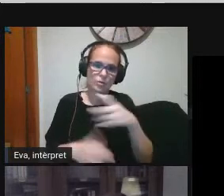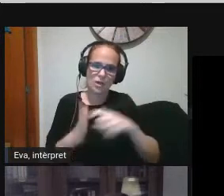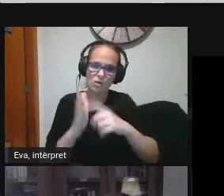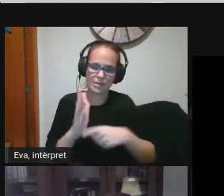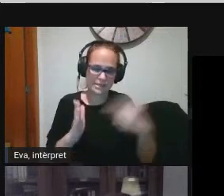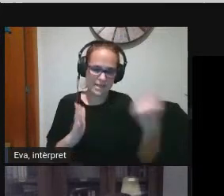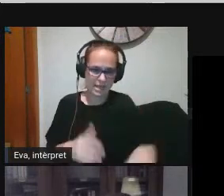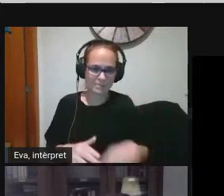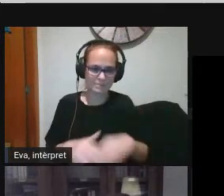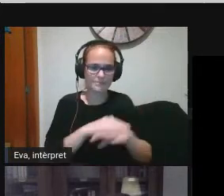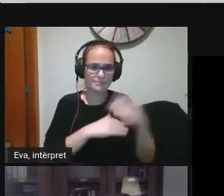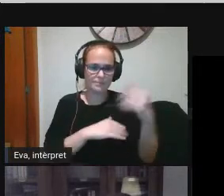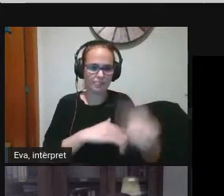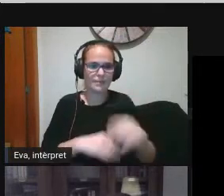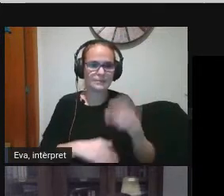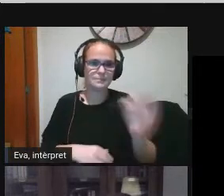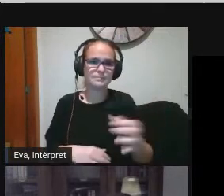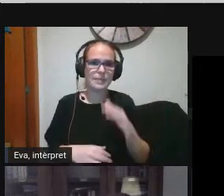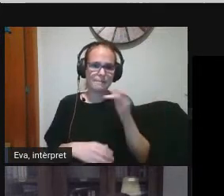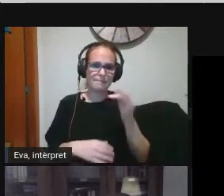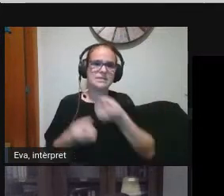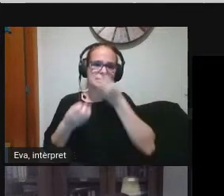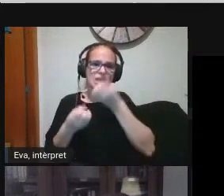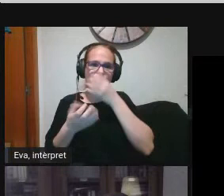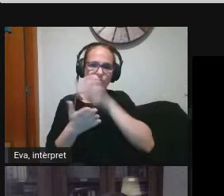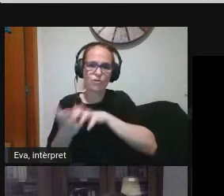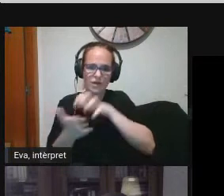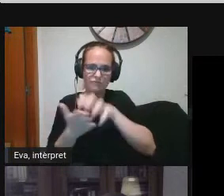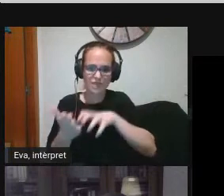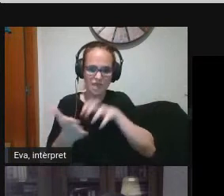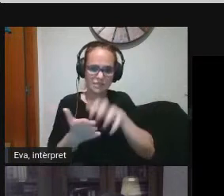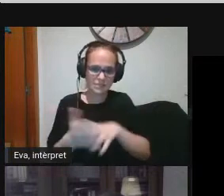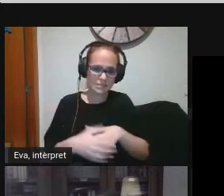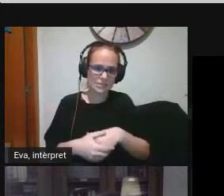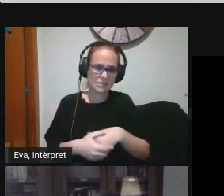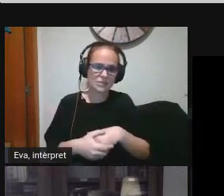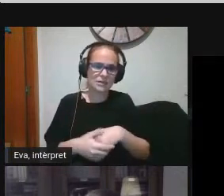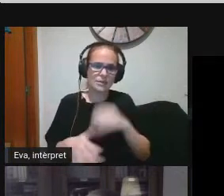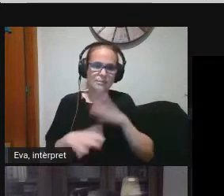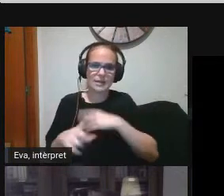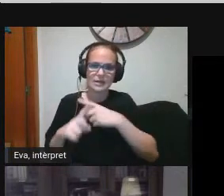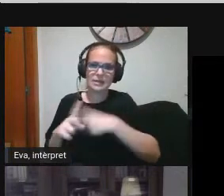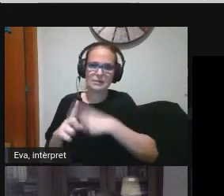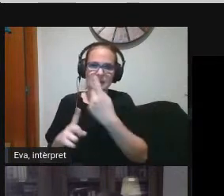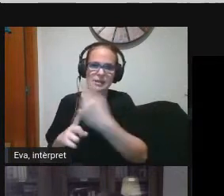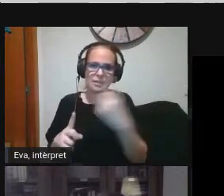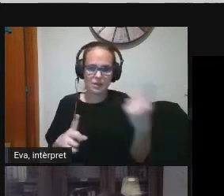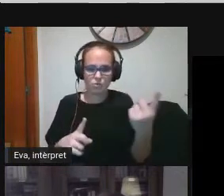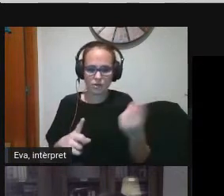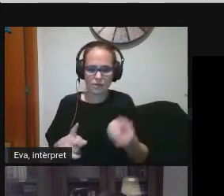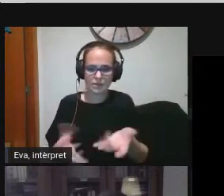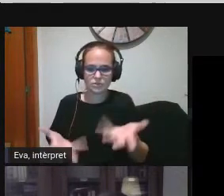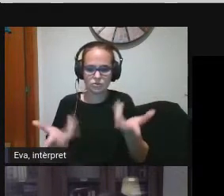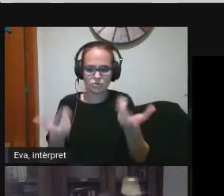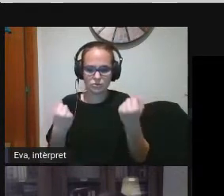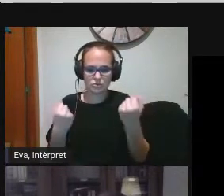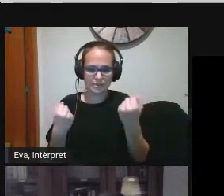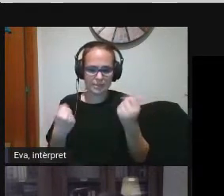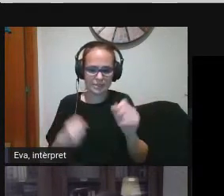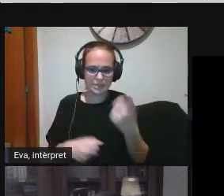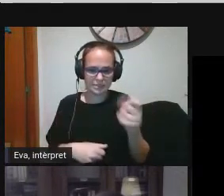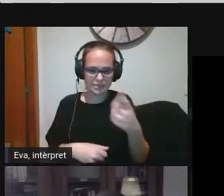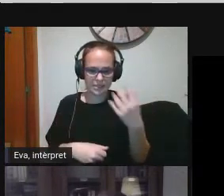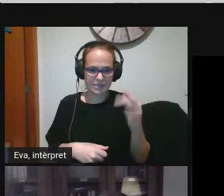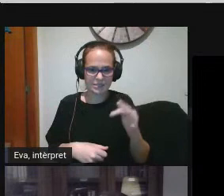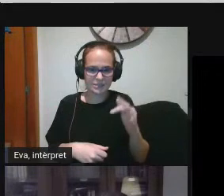també hi ha unes infografies per cada una per cada un dels nivells de les competències digitals i que més endavant